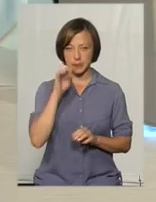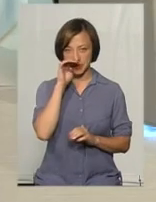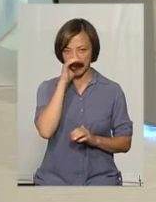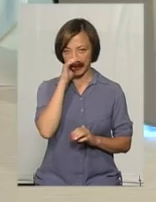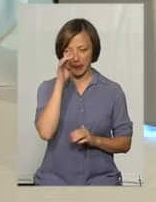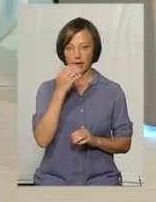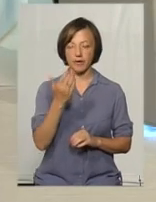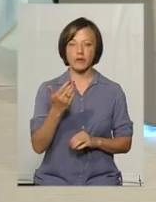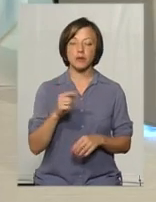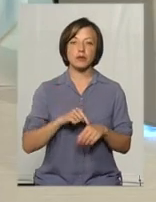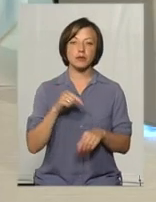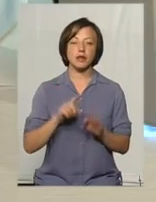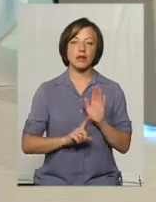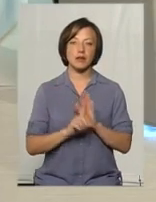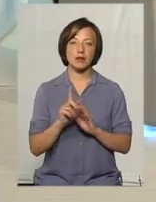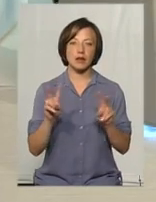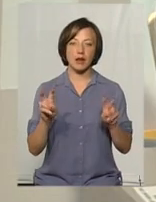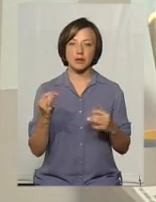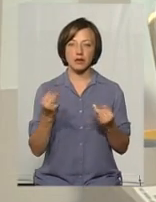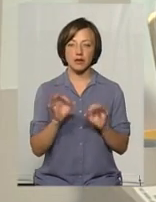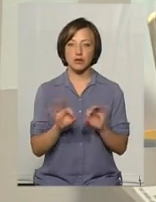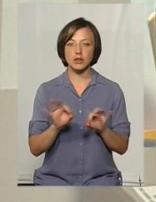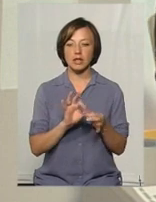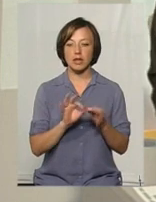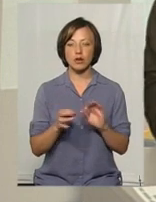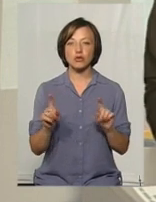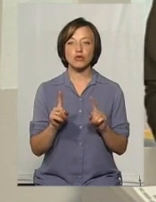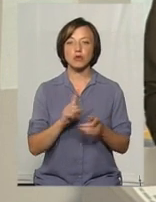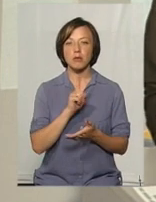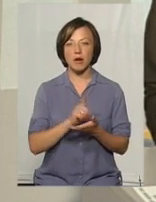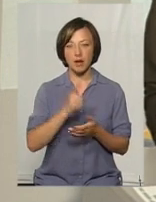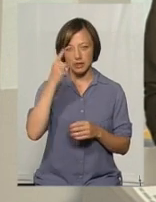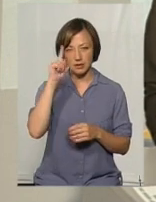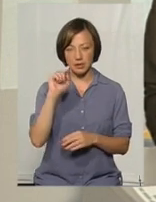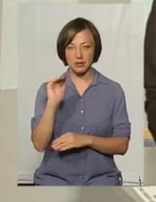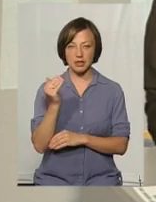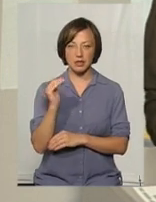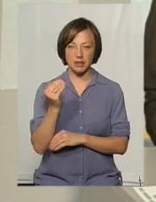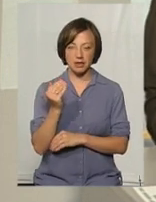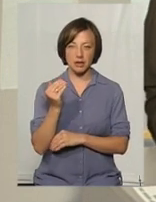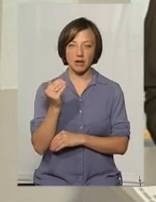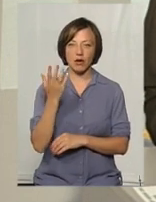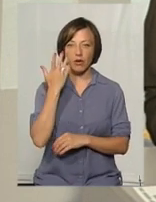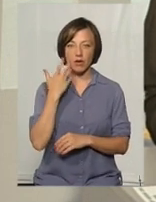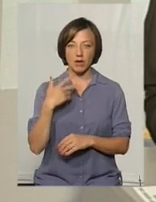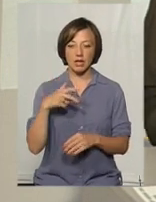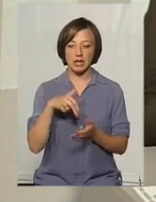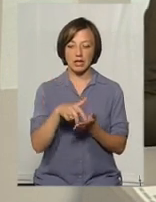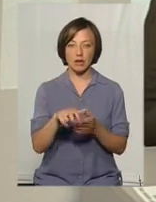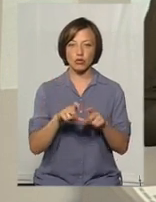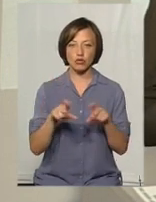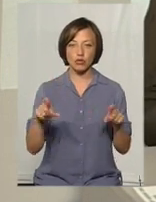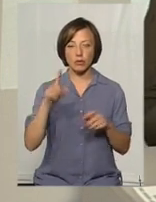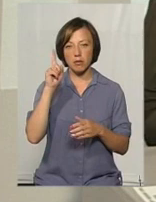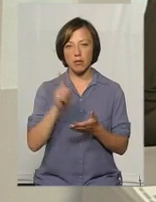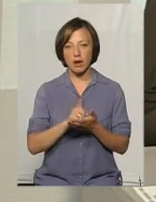цікаву тему. Розкажіть ще докладніше, що ж все ж таки має знати дитина, коли вона йде до школи? Що